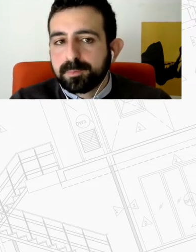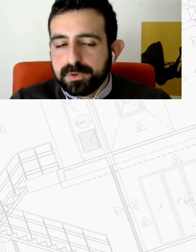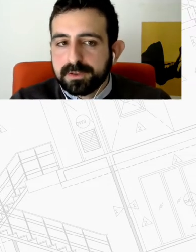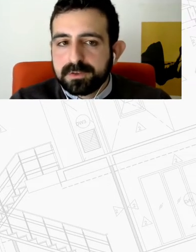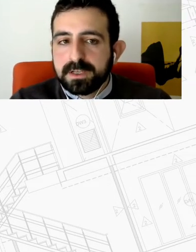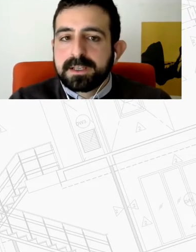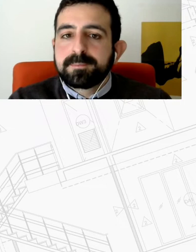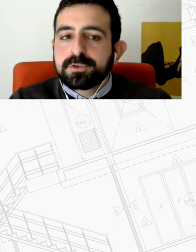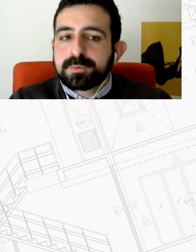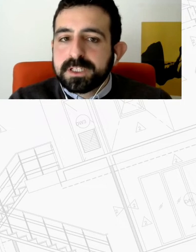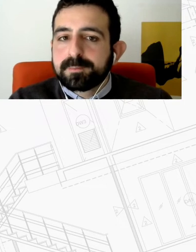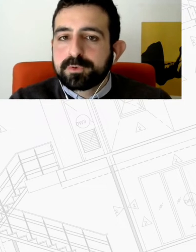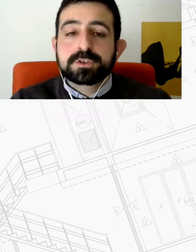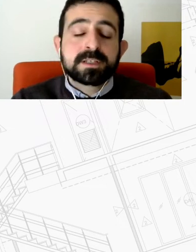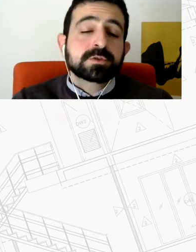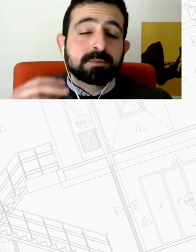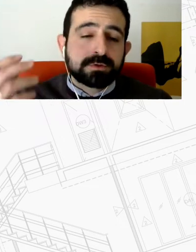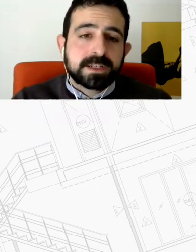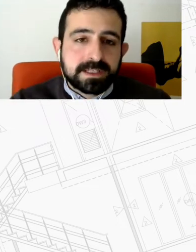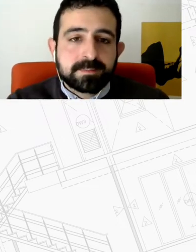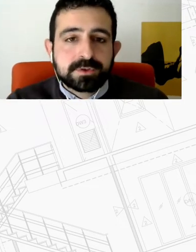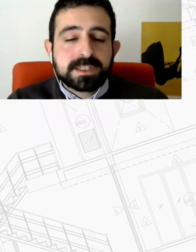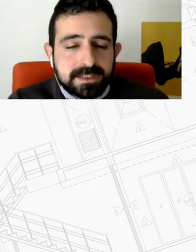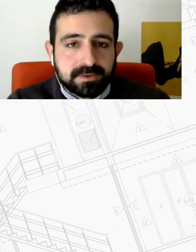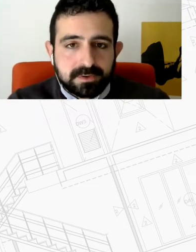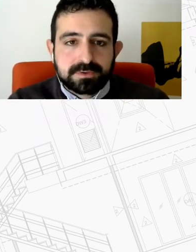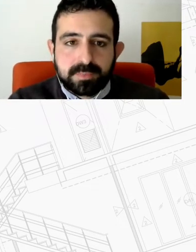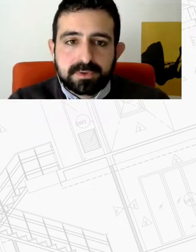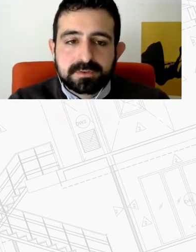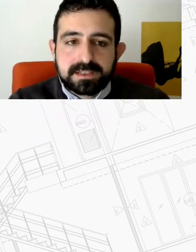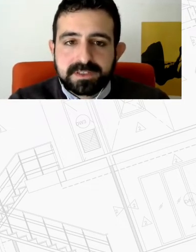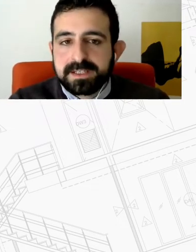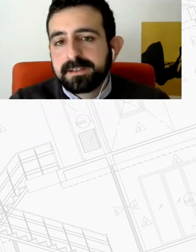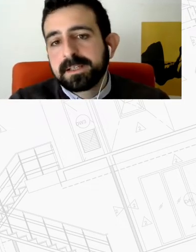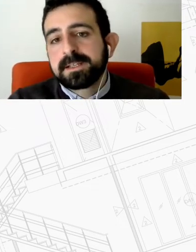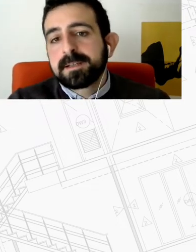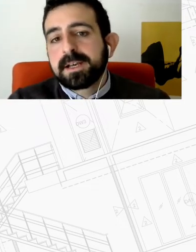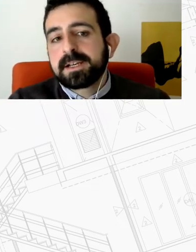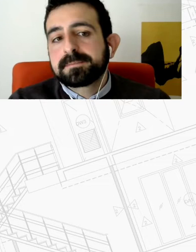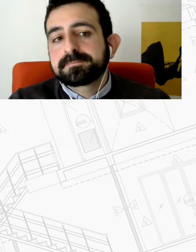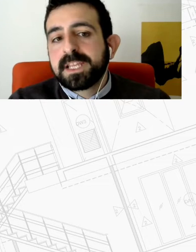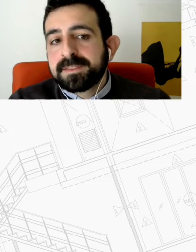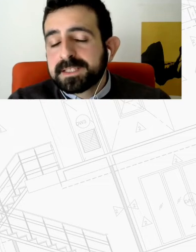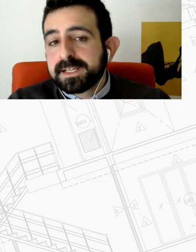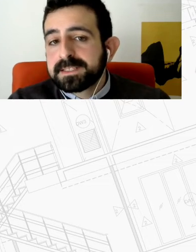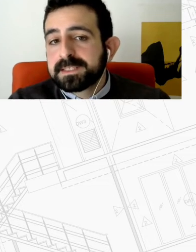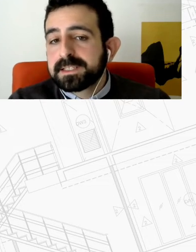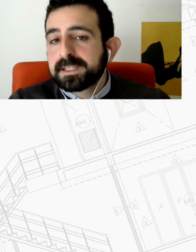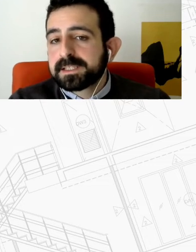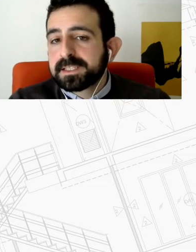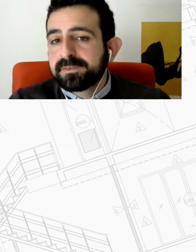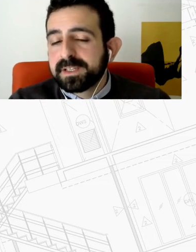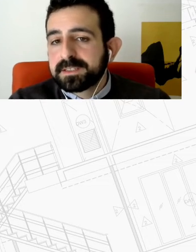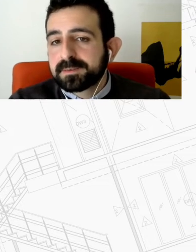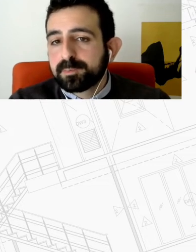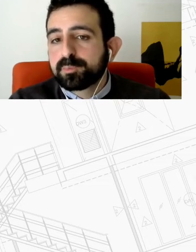ρόλο των πόλεων ποιος είναι, ποιος δεν μπορούσε να είναι ποιος γίνεται ο ρόλος των πόλεων τελευταία οι άδειες για χρήσης γης και